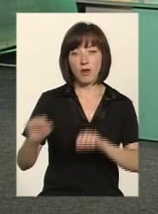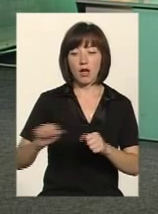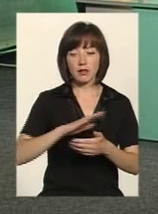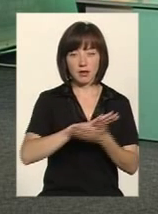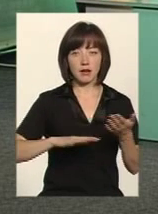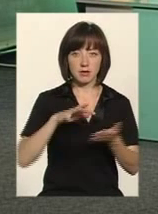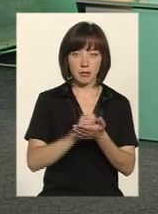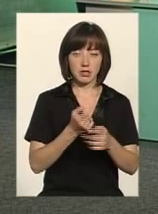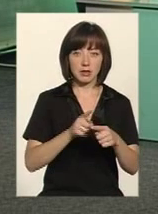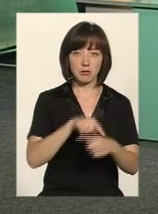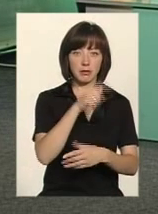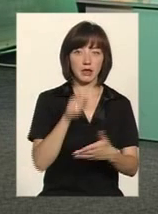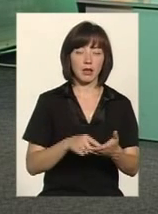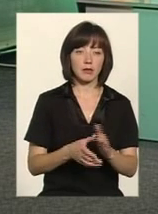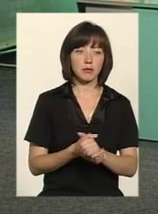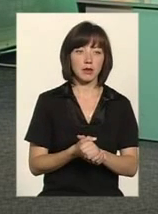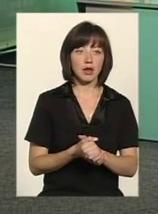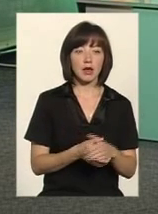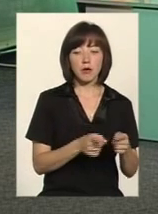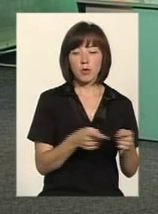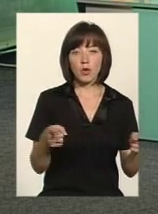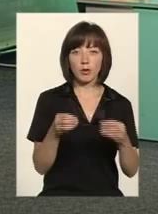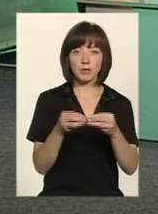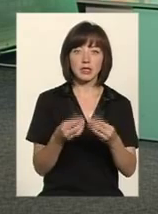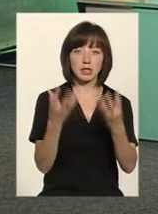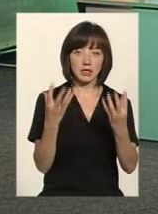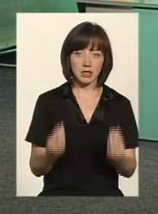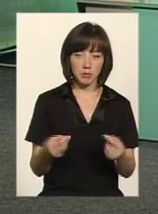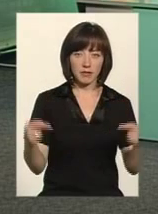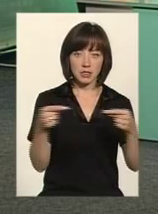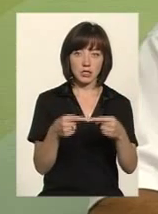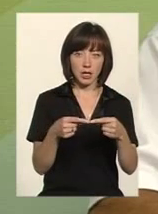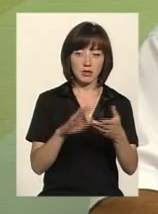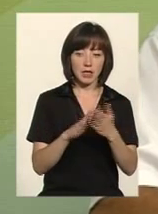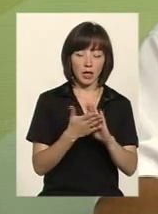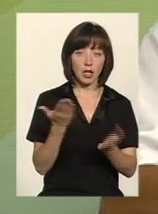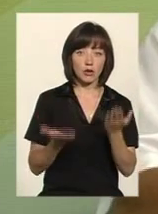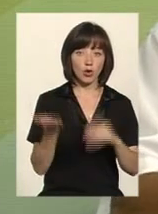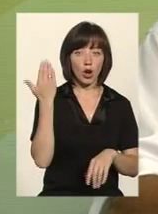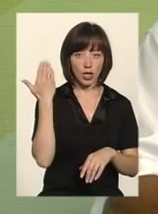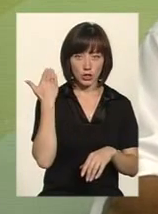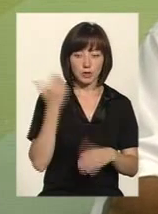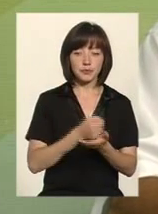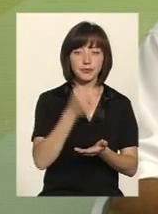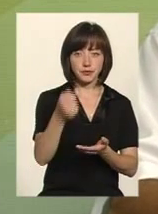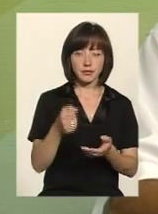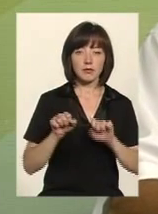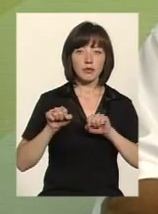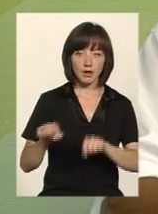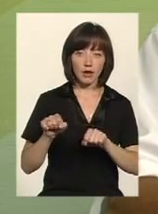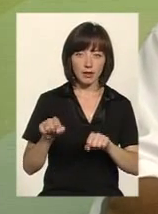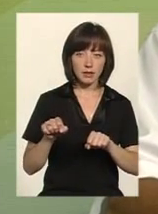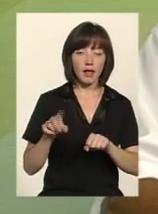займатися цим питанням. І напротягом 10 днів ми визначаємо її статус, якщо це раніше, ми призначаємо адвоката.